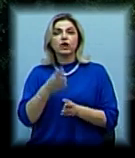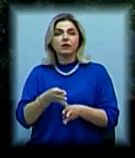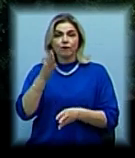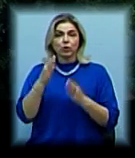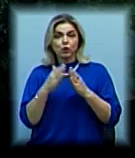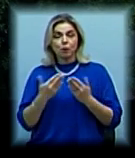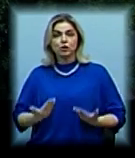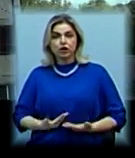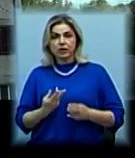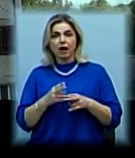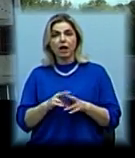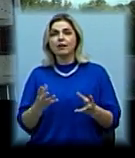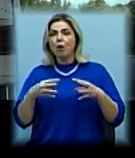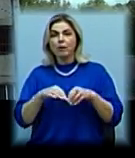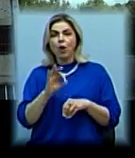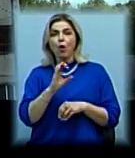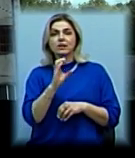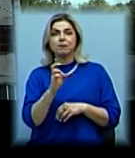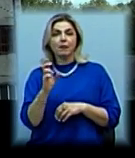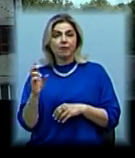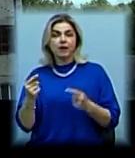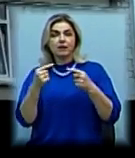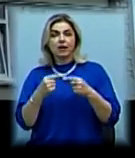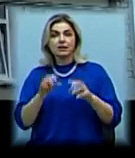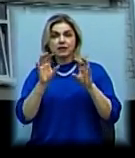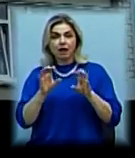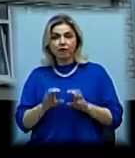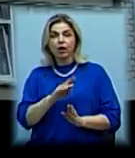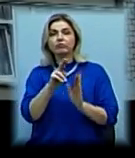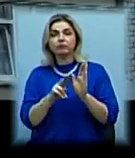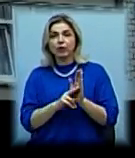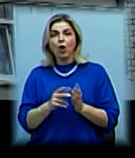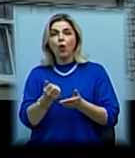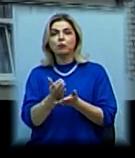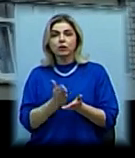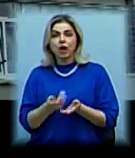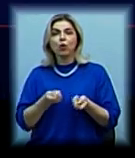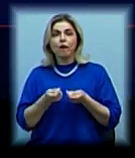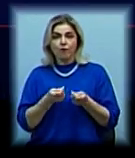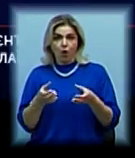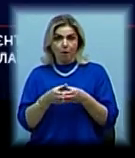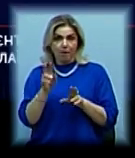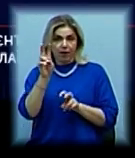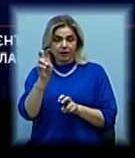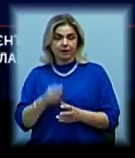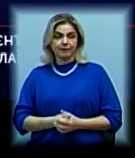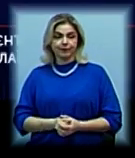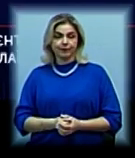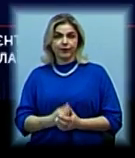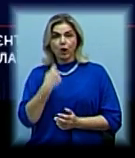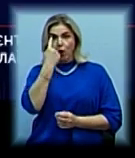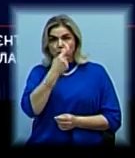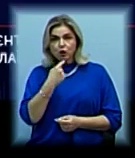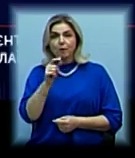жителі яких не об'єдналося в ОСББ, згідно закону, підпадають під обслуговування керуючої компанії. Особисто